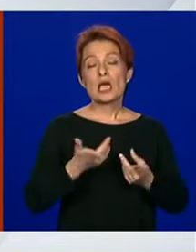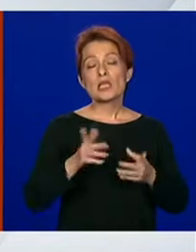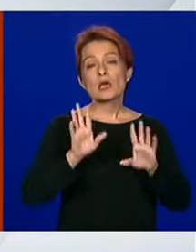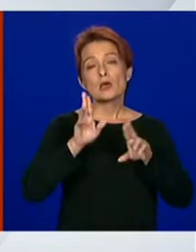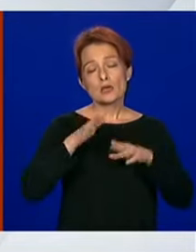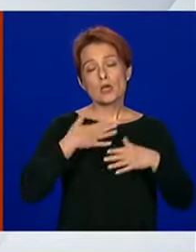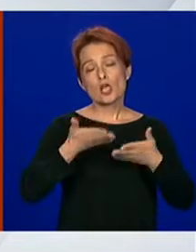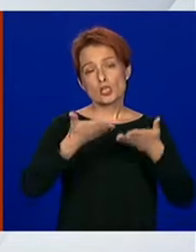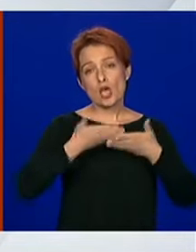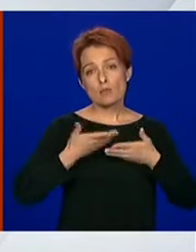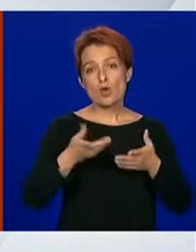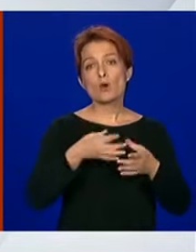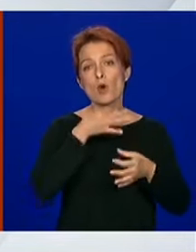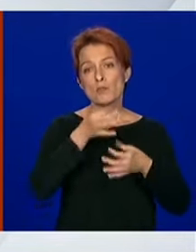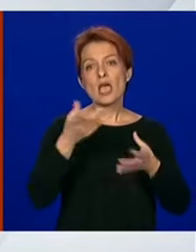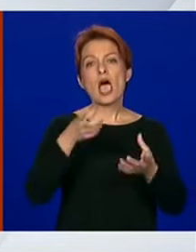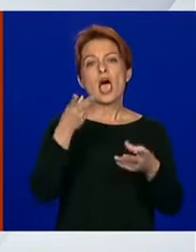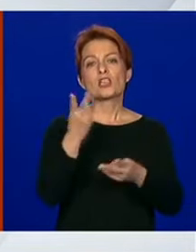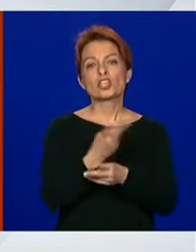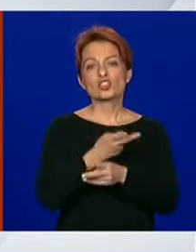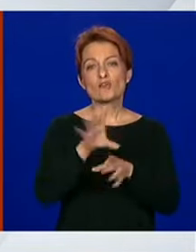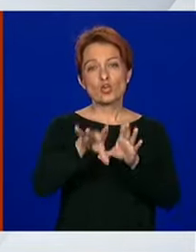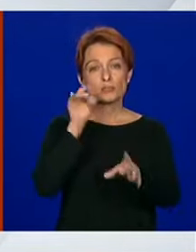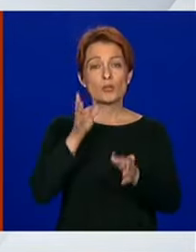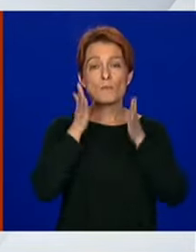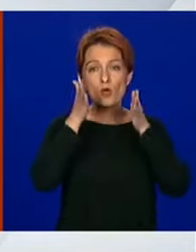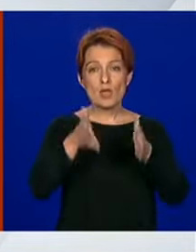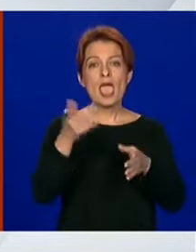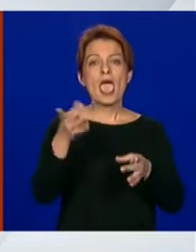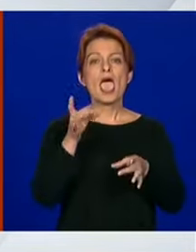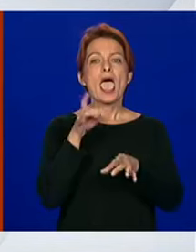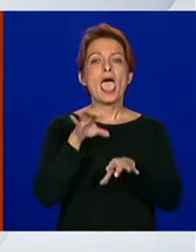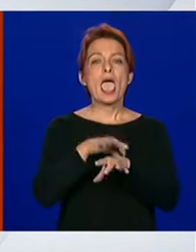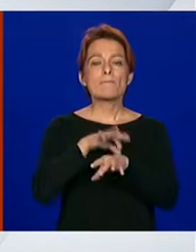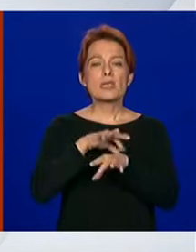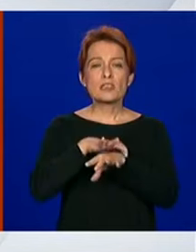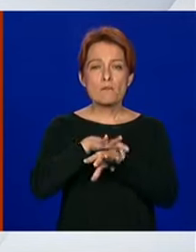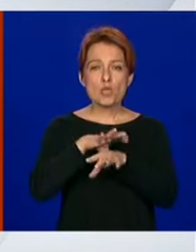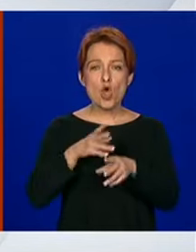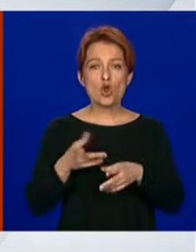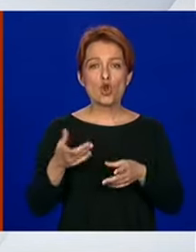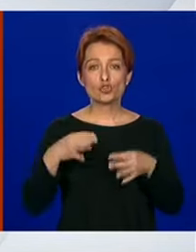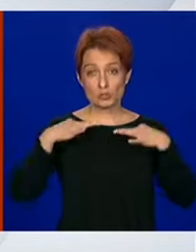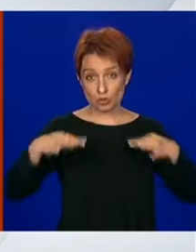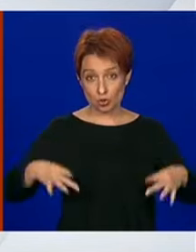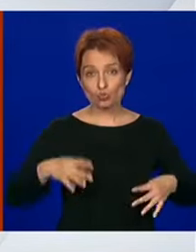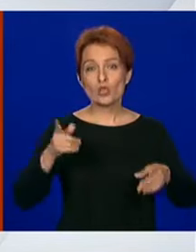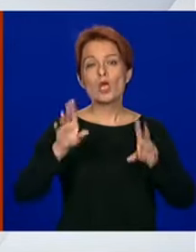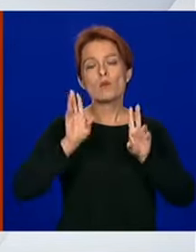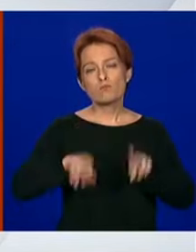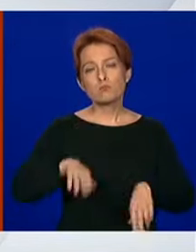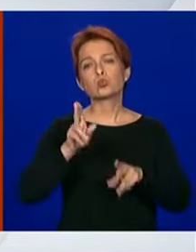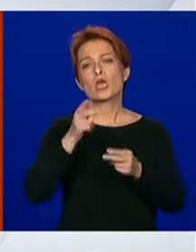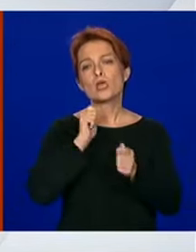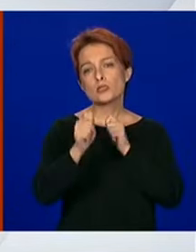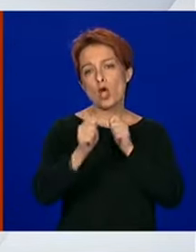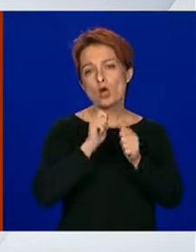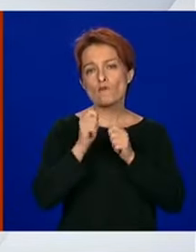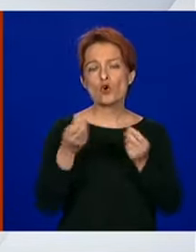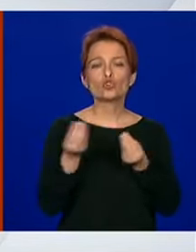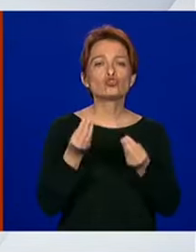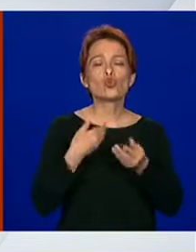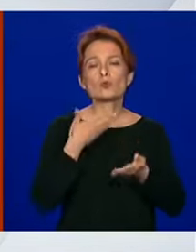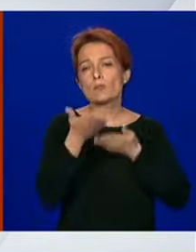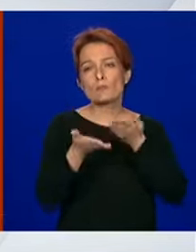pitanja održanog izbornog povjerenstva, onda će epidemiološka struka se sjesti i dogovoriti oko toga koji bi bili naši